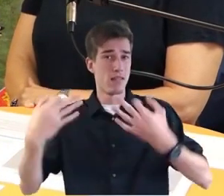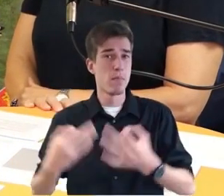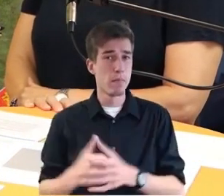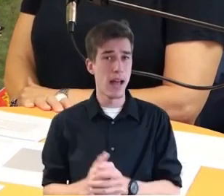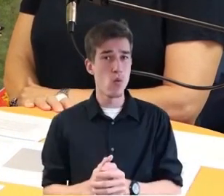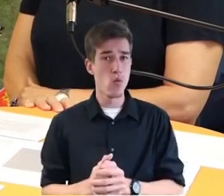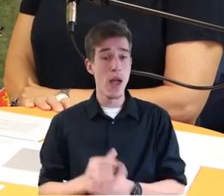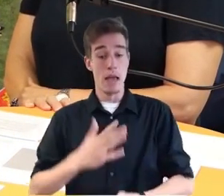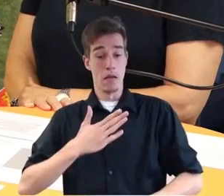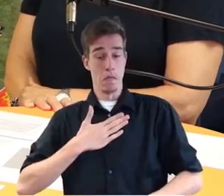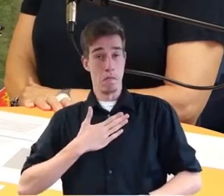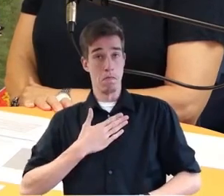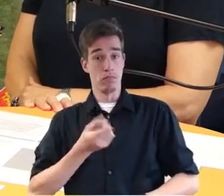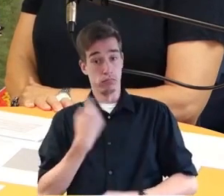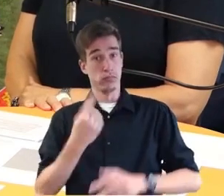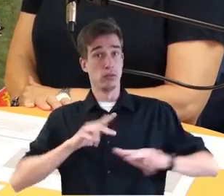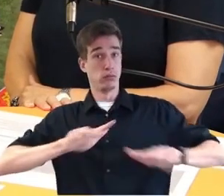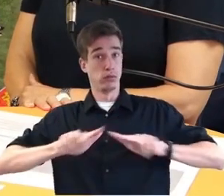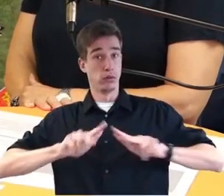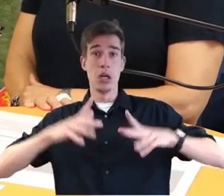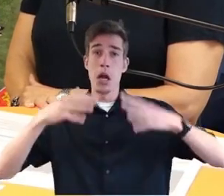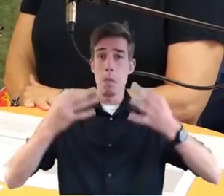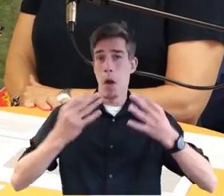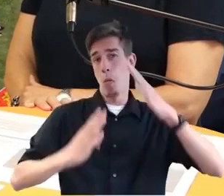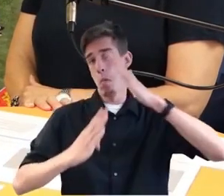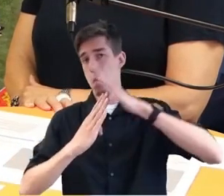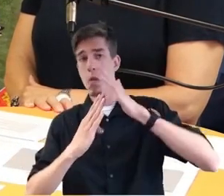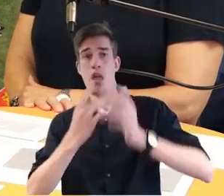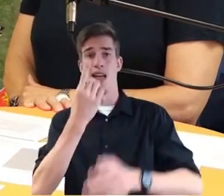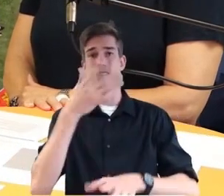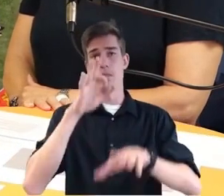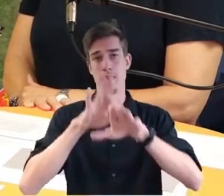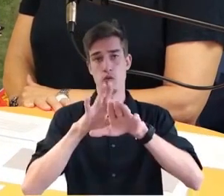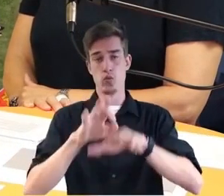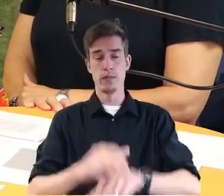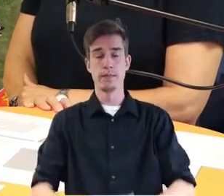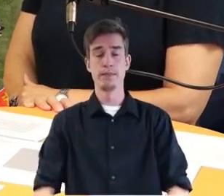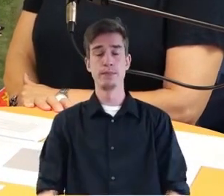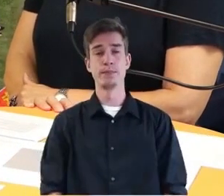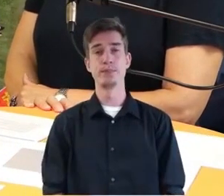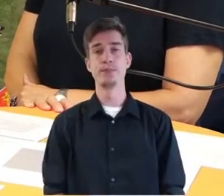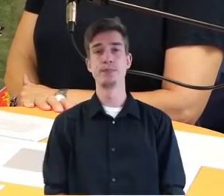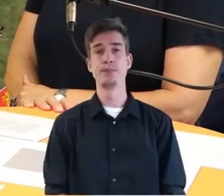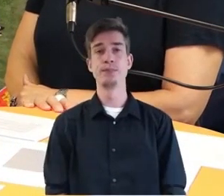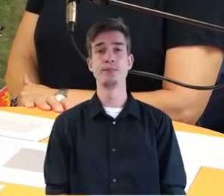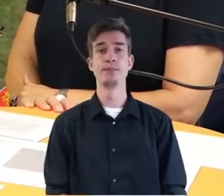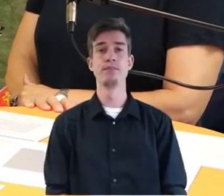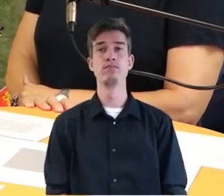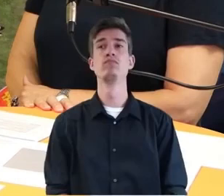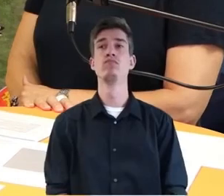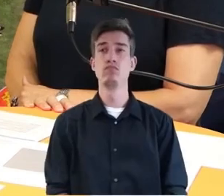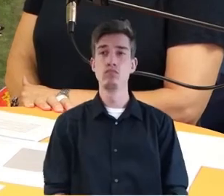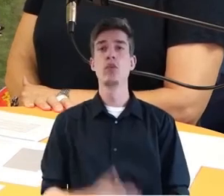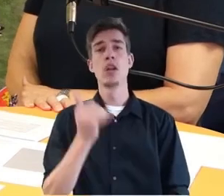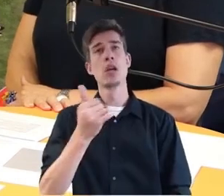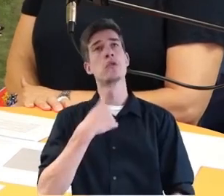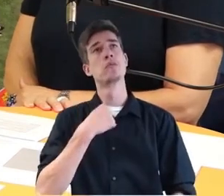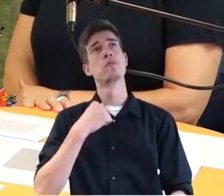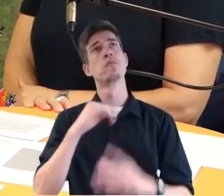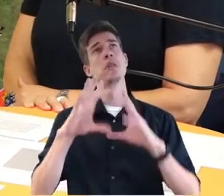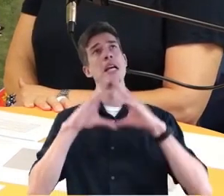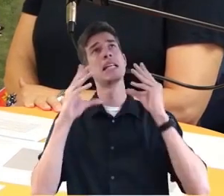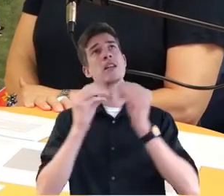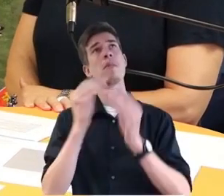haben, spielt sich unter einer Minute ab. Ja, und wir sind jetzt nach fünf Jahren, genau, fünf Jahre,